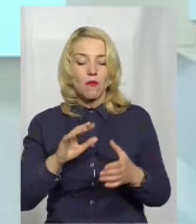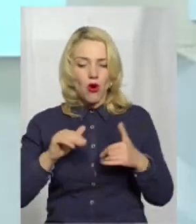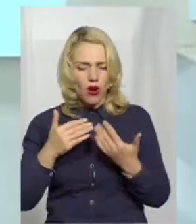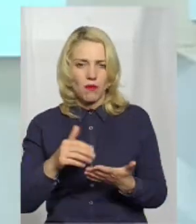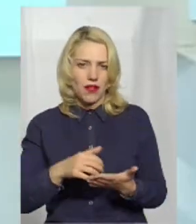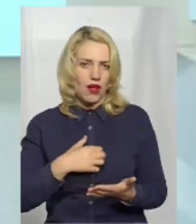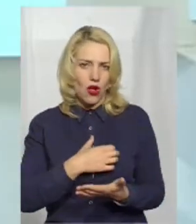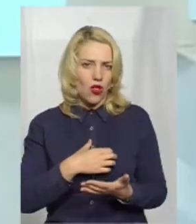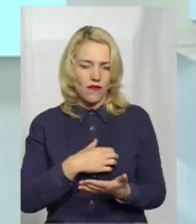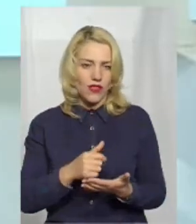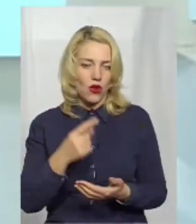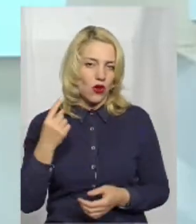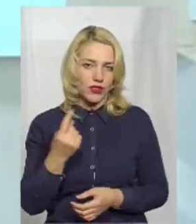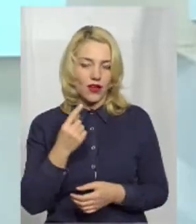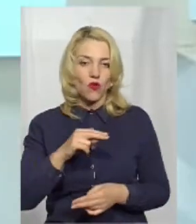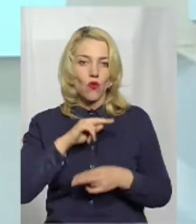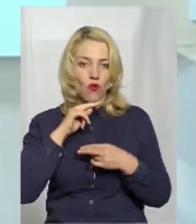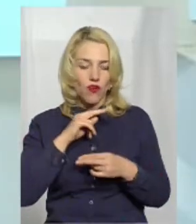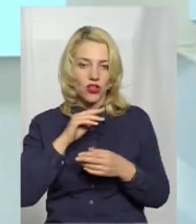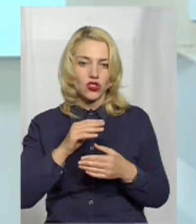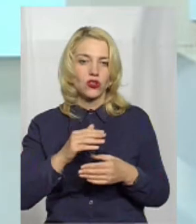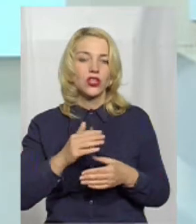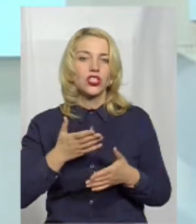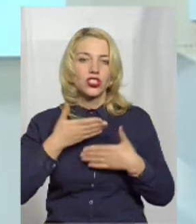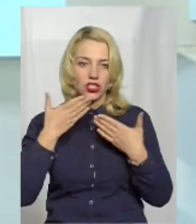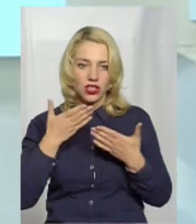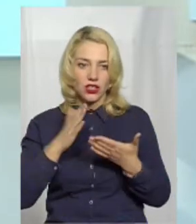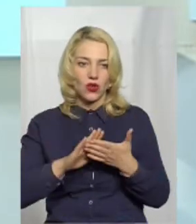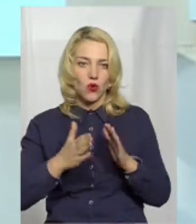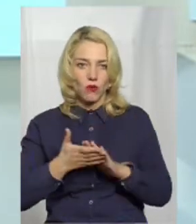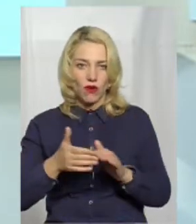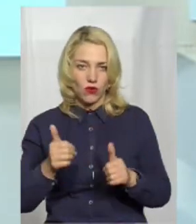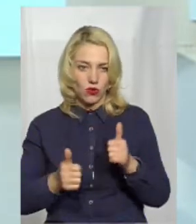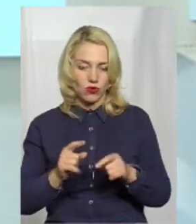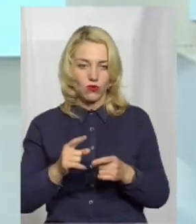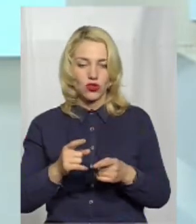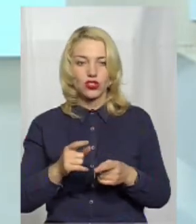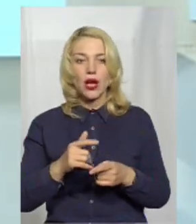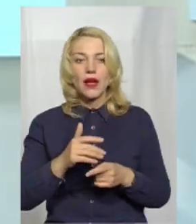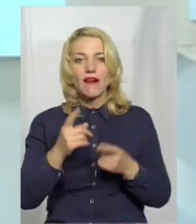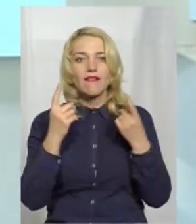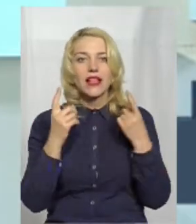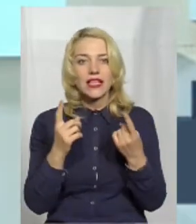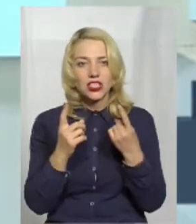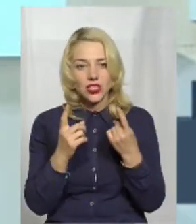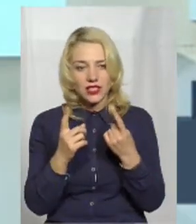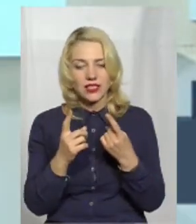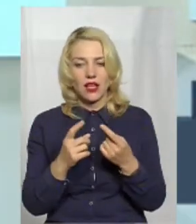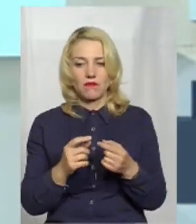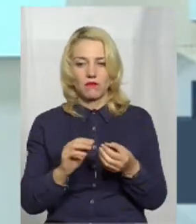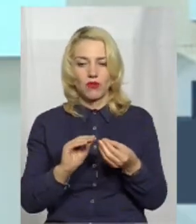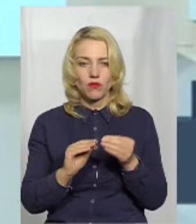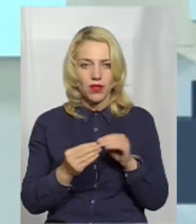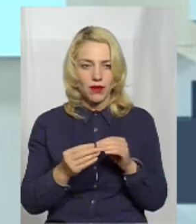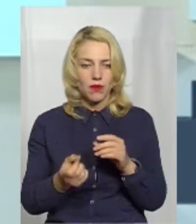одна – уважно читати умови конкурсу. Тому що величезна кількість проблем виникає в організації, тому